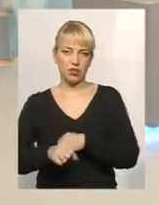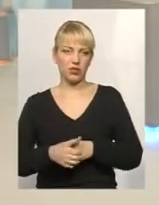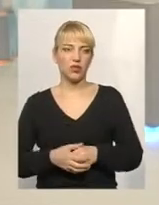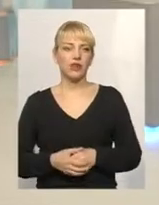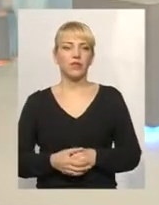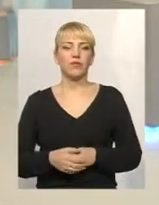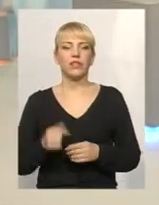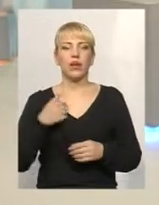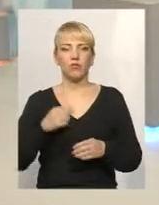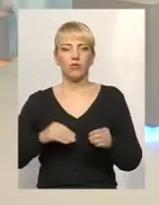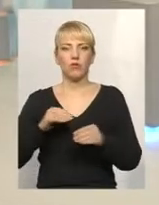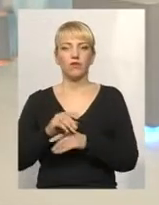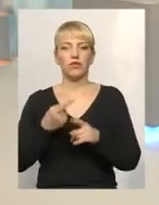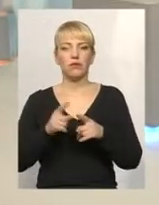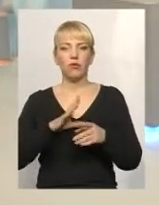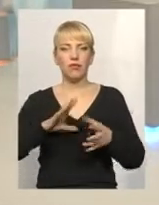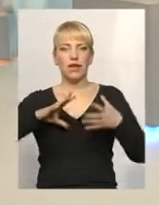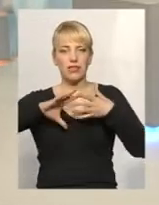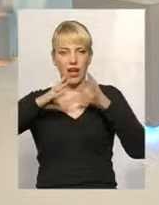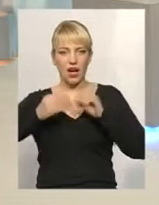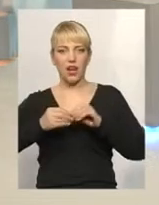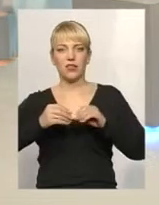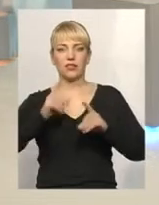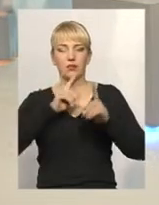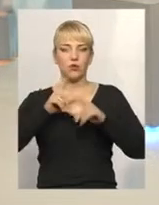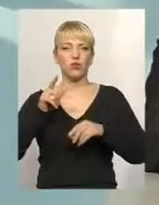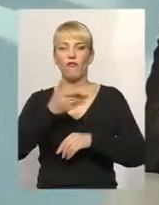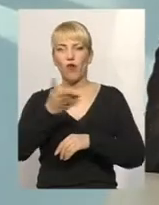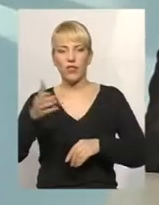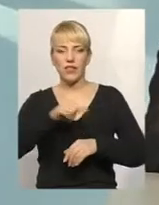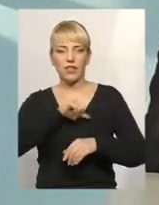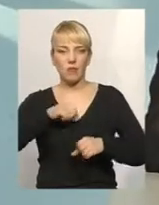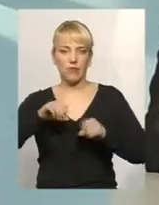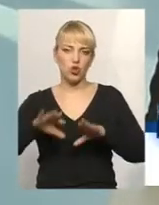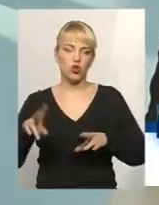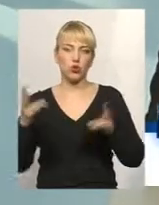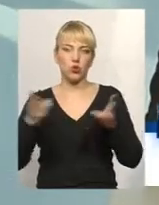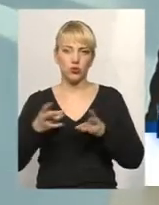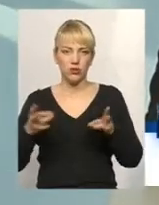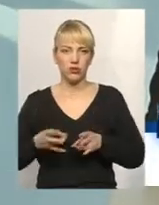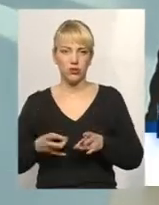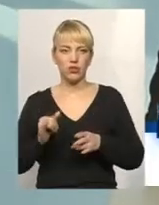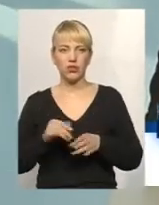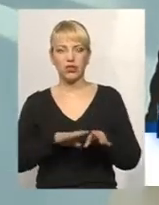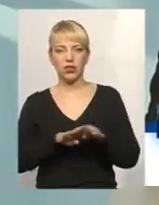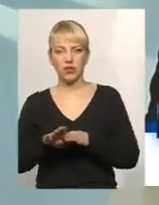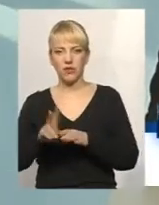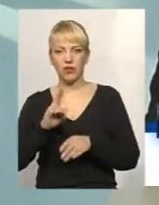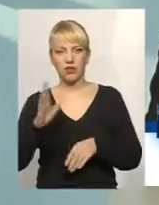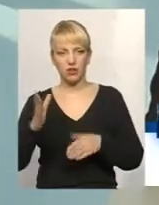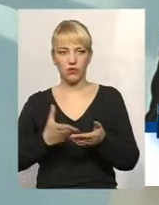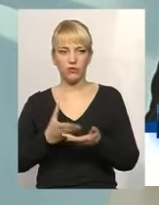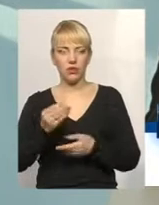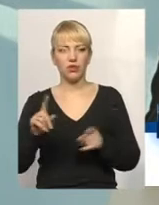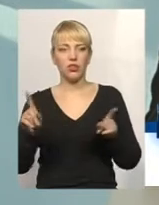мають бути на загальних зборах, вони збираються, вони собі вирішують щодо доцільності і рівня квартирної плати.